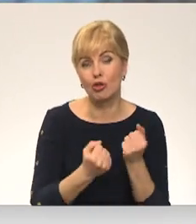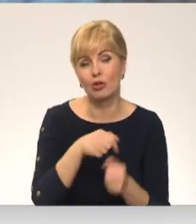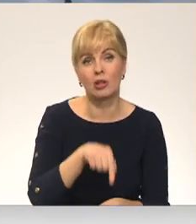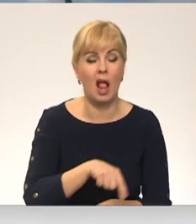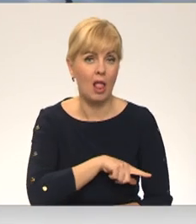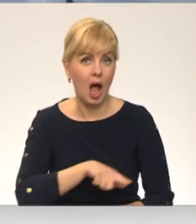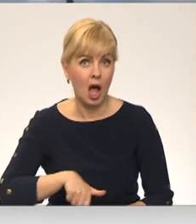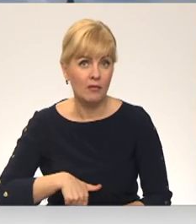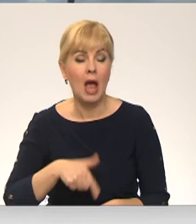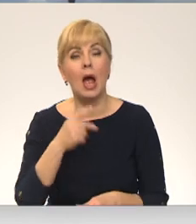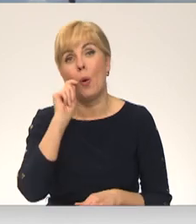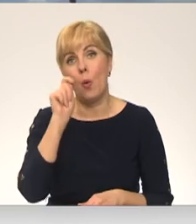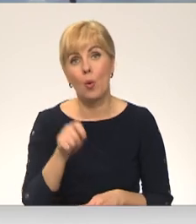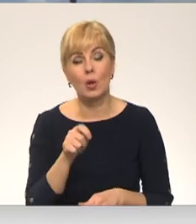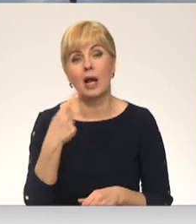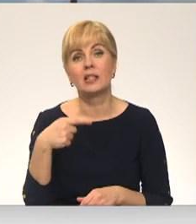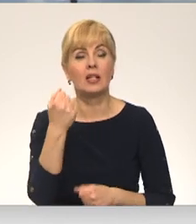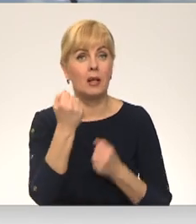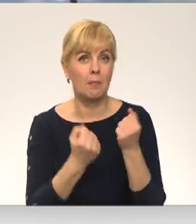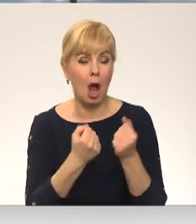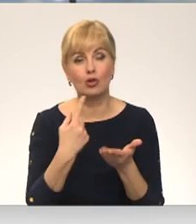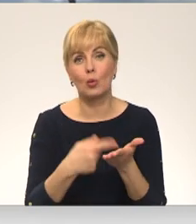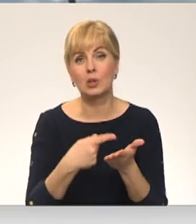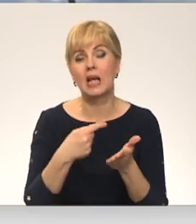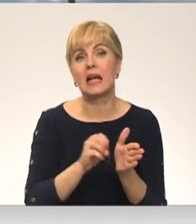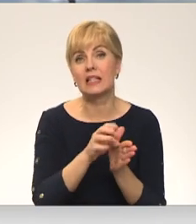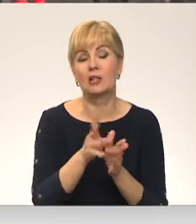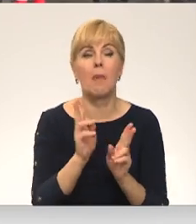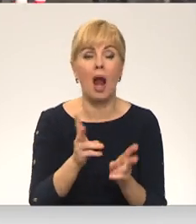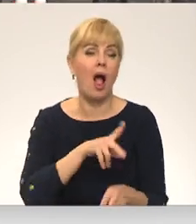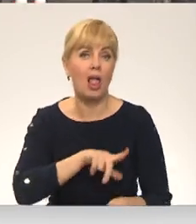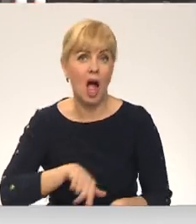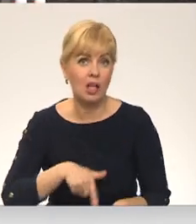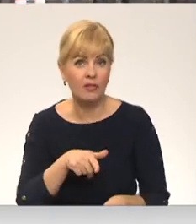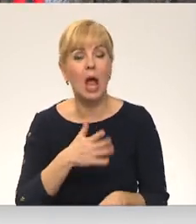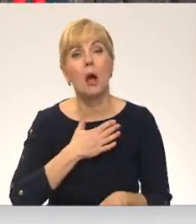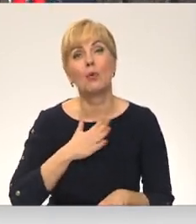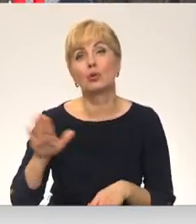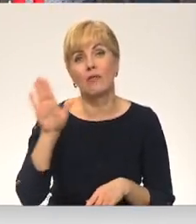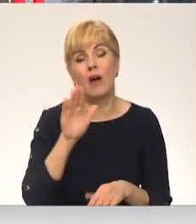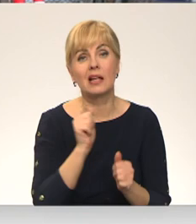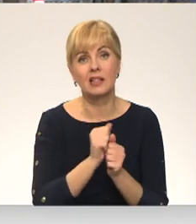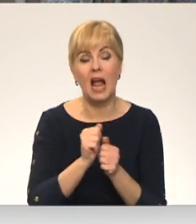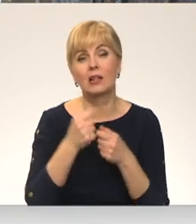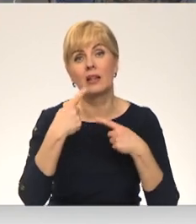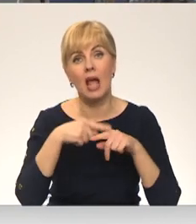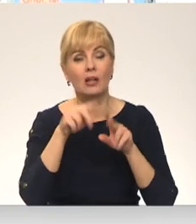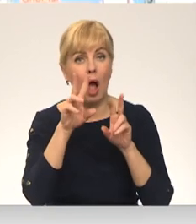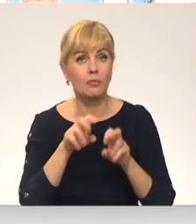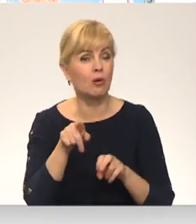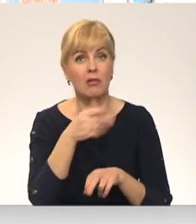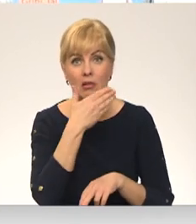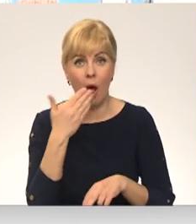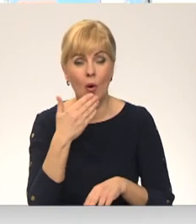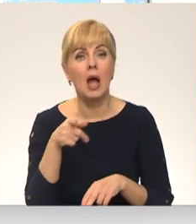Latvijā. Piemēram, Ukrainā ir cita automašīna uzskaita sistēma kā Latvijā. Tādas kā mūsu valstī regulāras tehniskās apskatas nav.